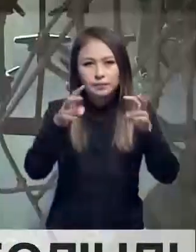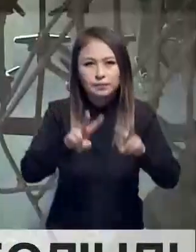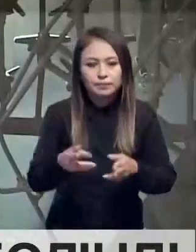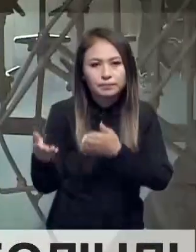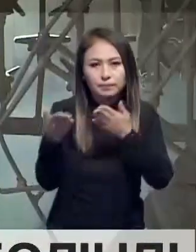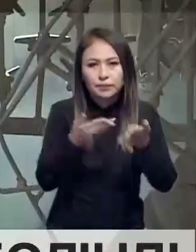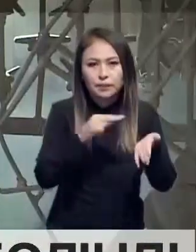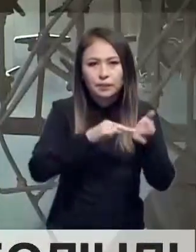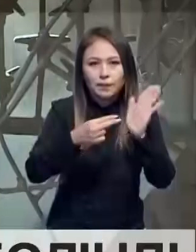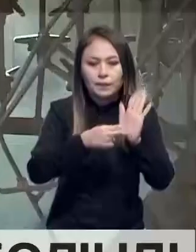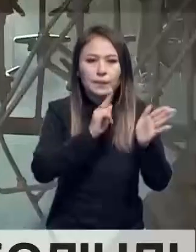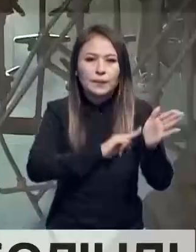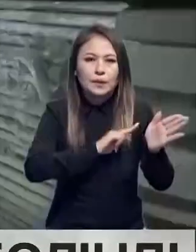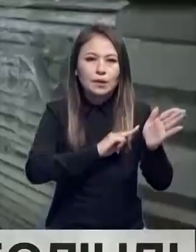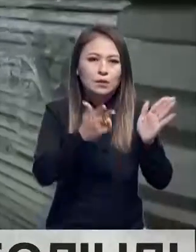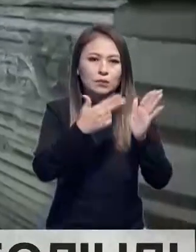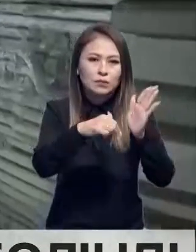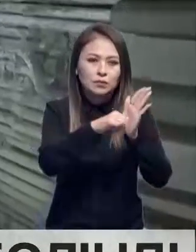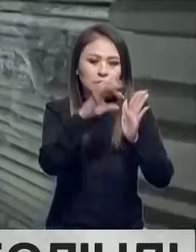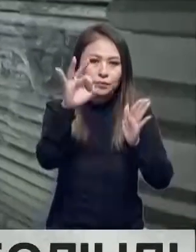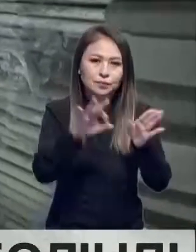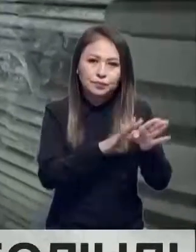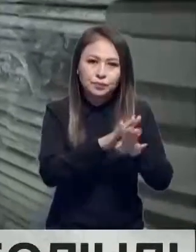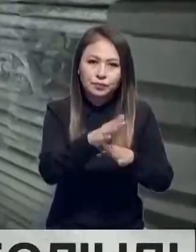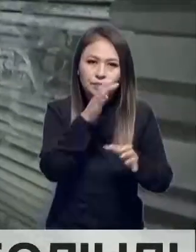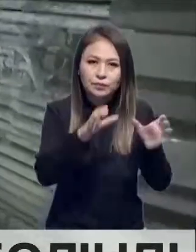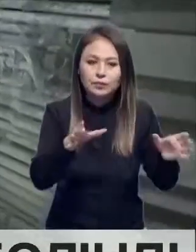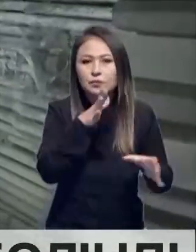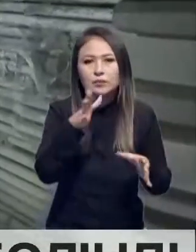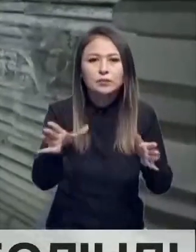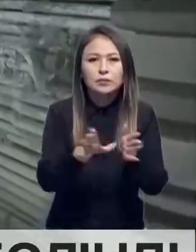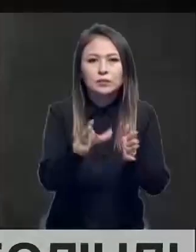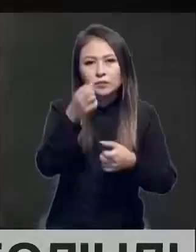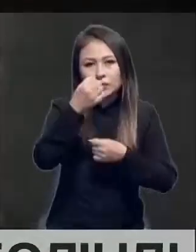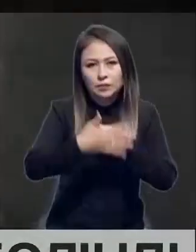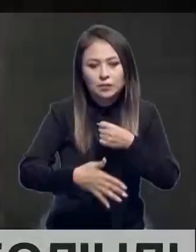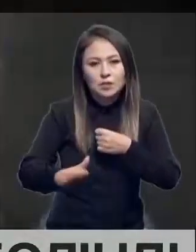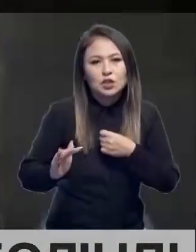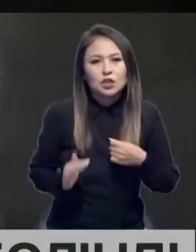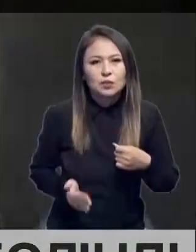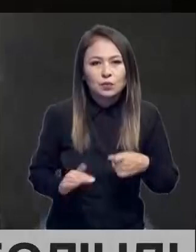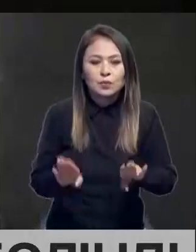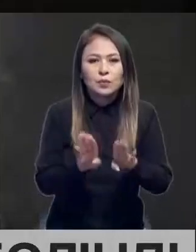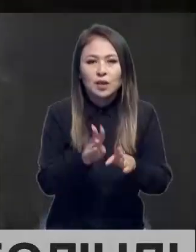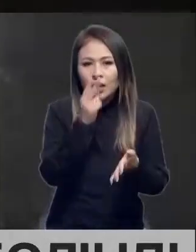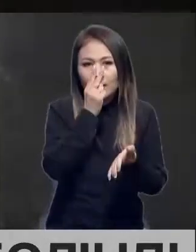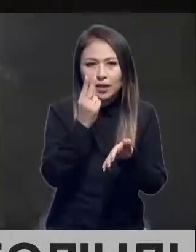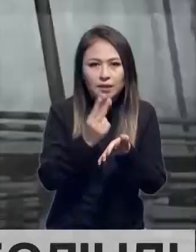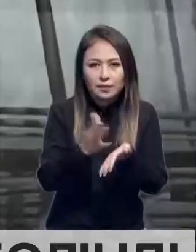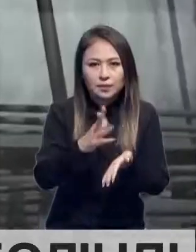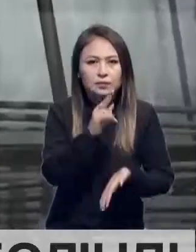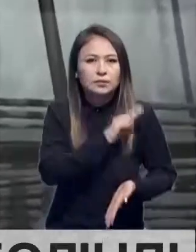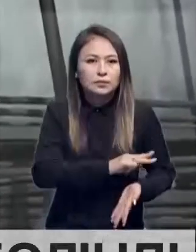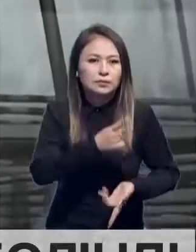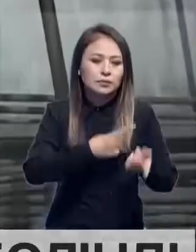тартылған. Жұспорланған жұмыстың 36 пайызы ғорындалды. Жылу электро орталығының межеке меншікте бұлуына қарамастан, оның